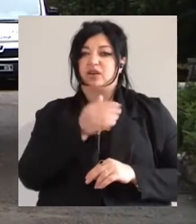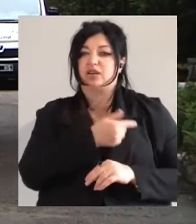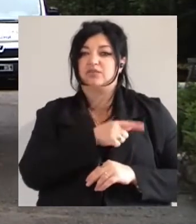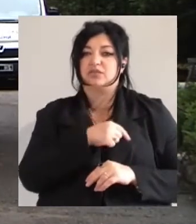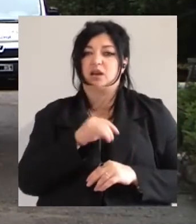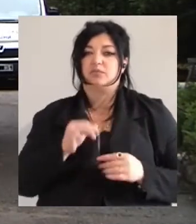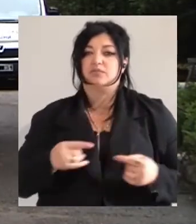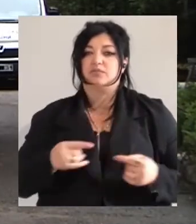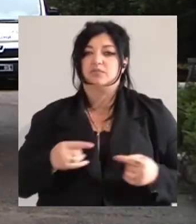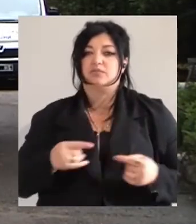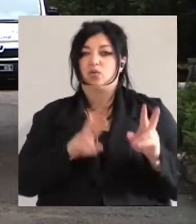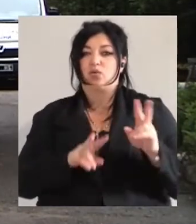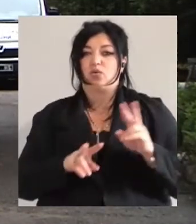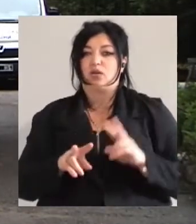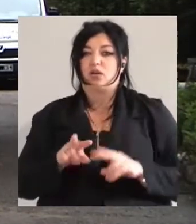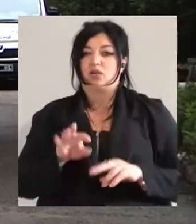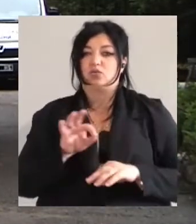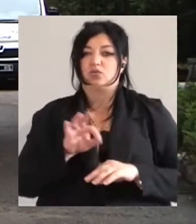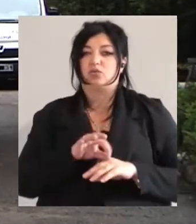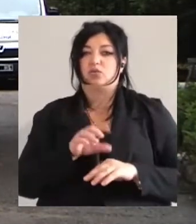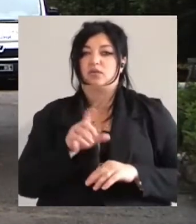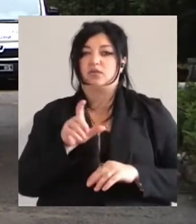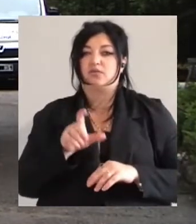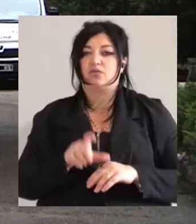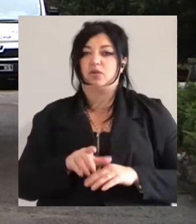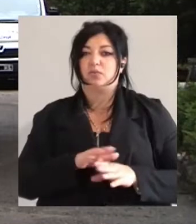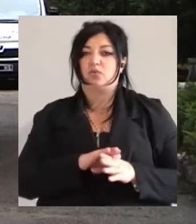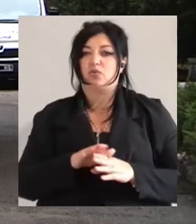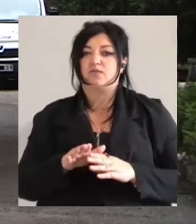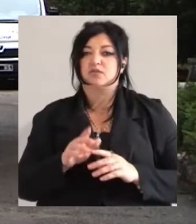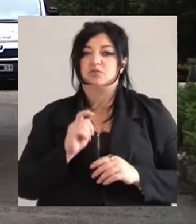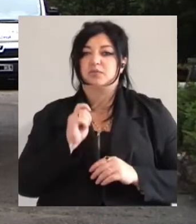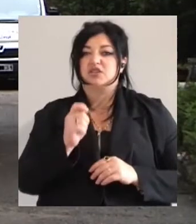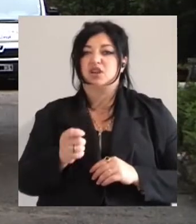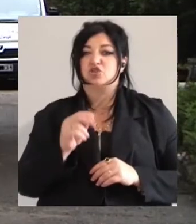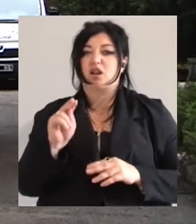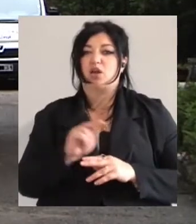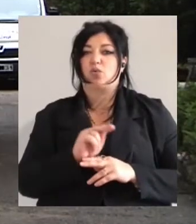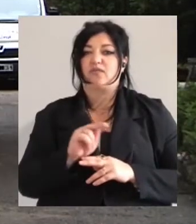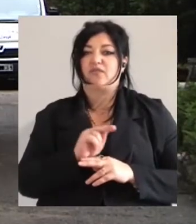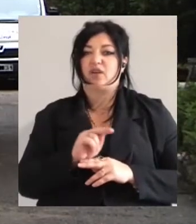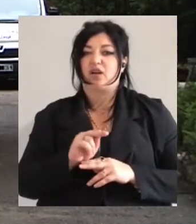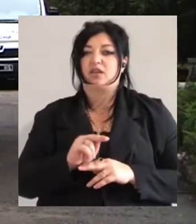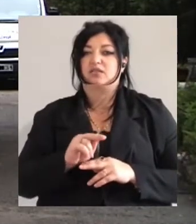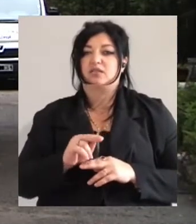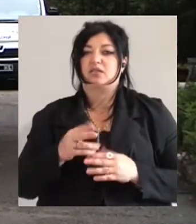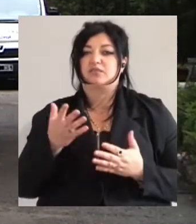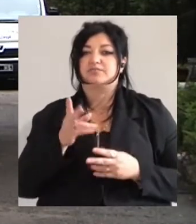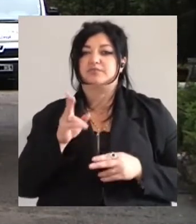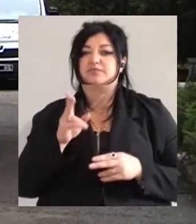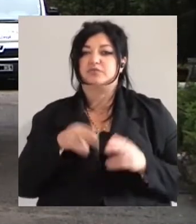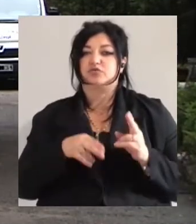буде повністю призначене лікування. А яке це буде хірургічно, терапевтично, це все буде залежати від